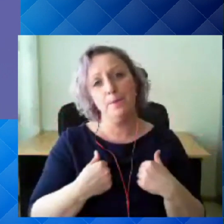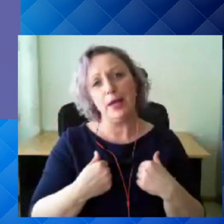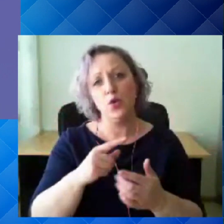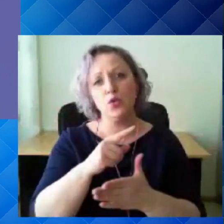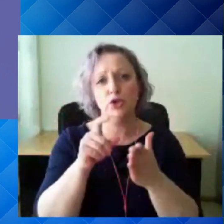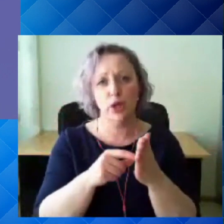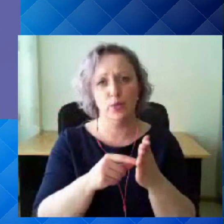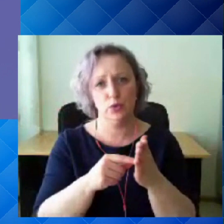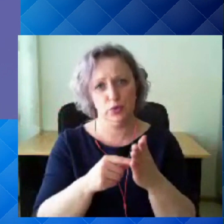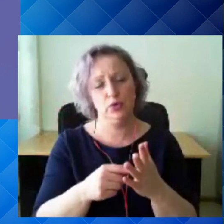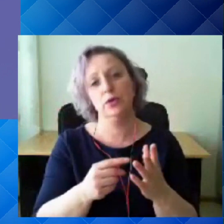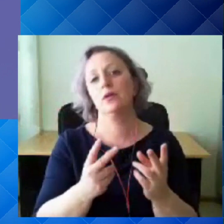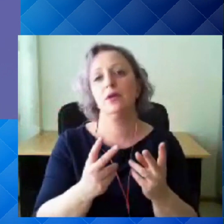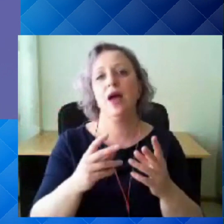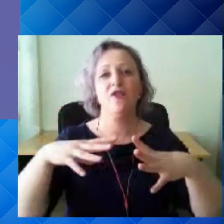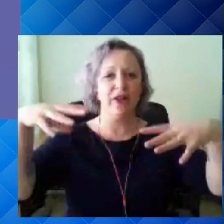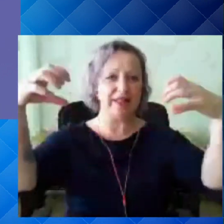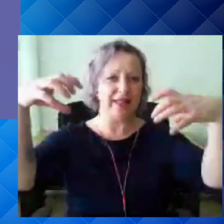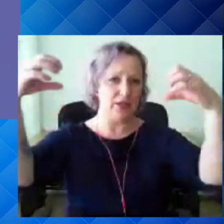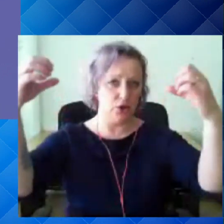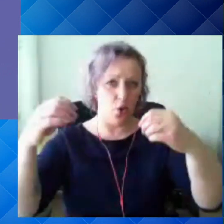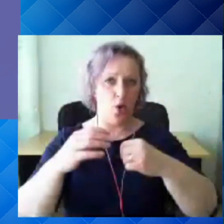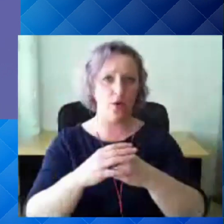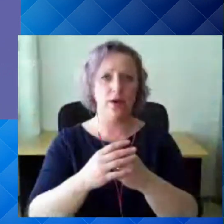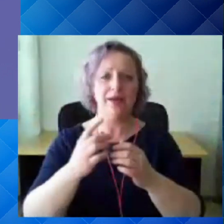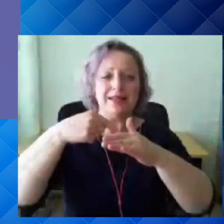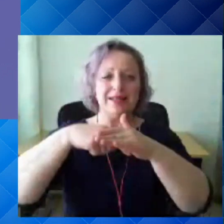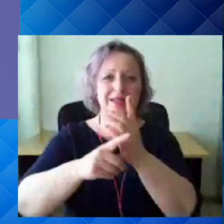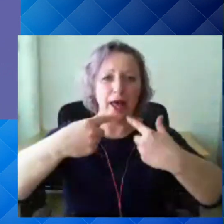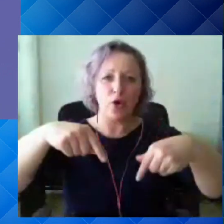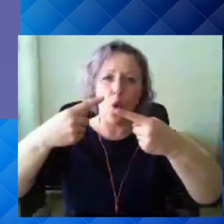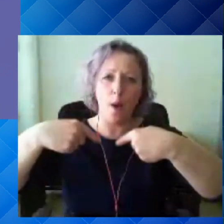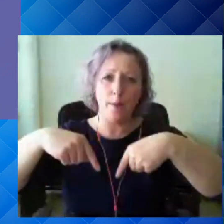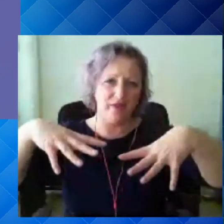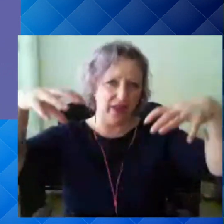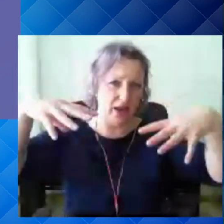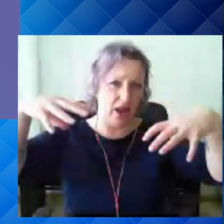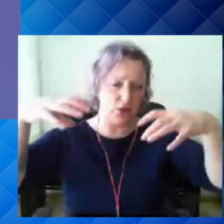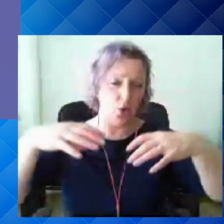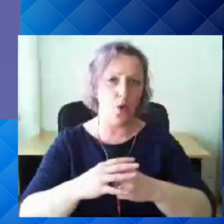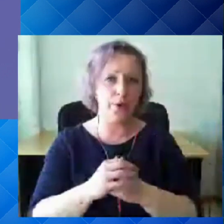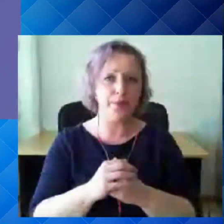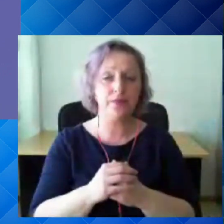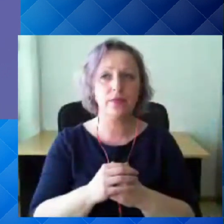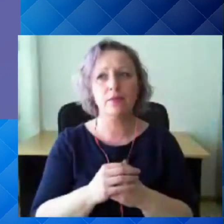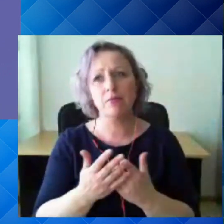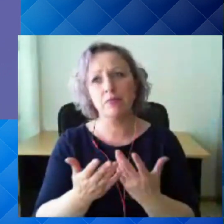puudutab ventilatsiooni siseroomides. Üldiselt võibolla teil on, ma ei teagi